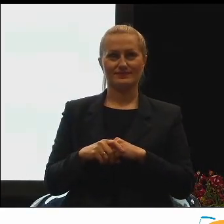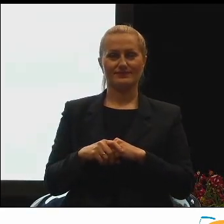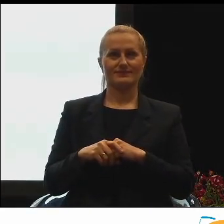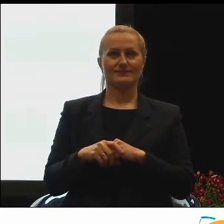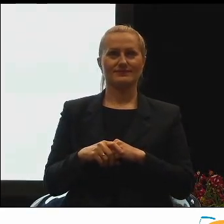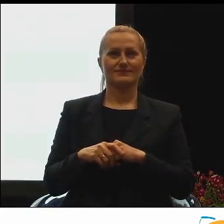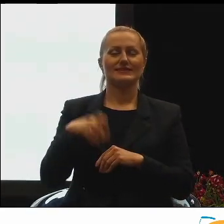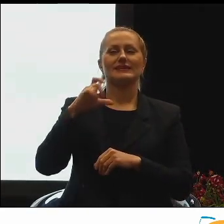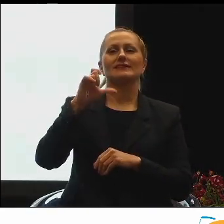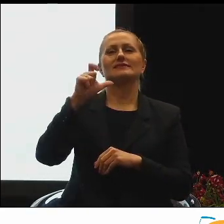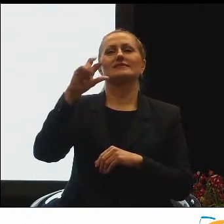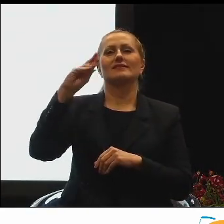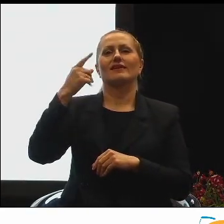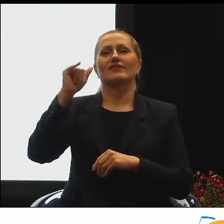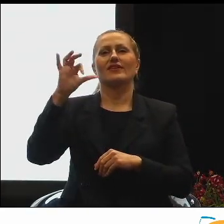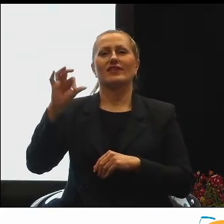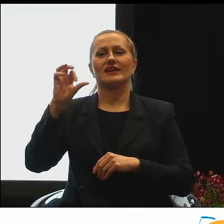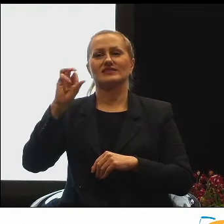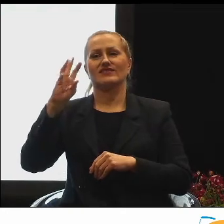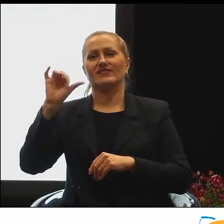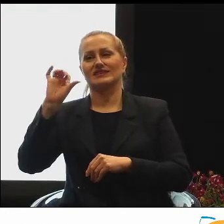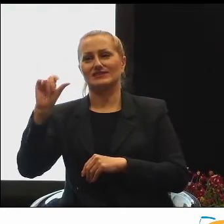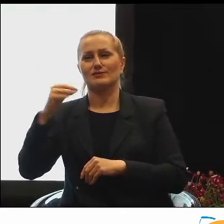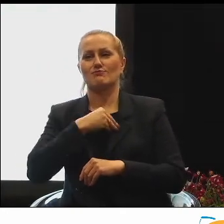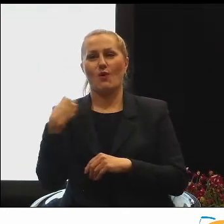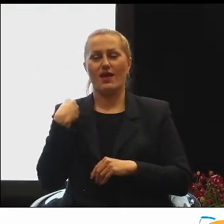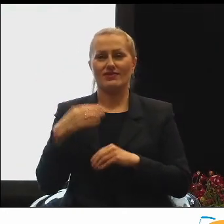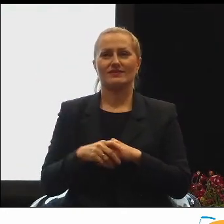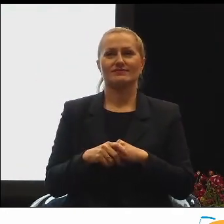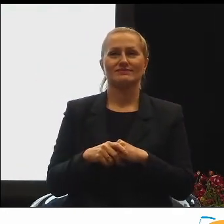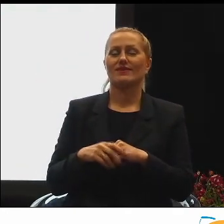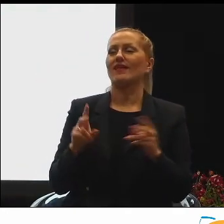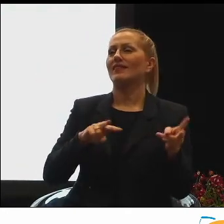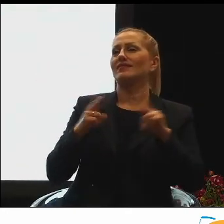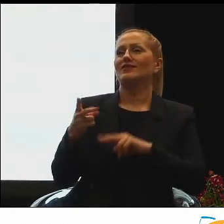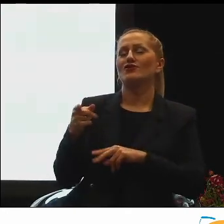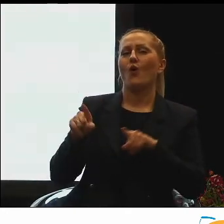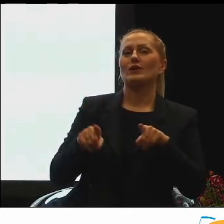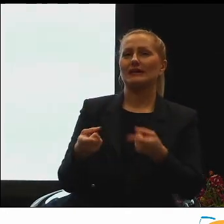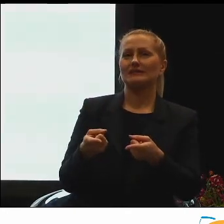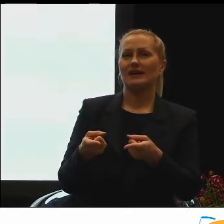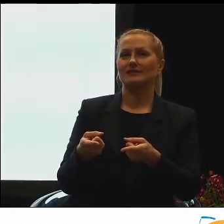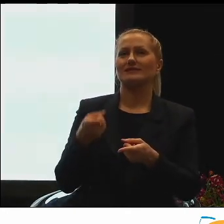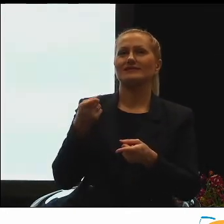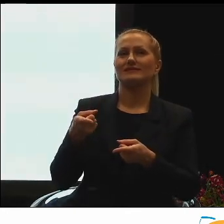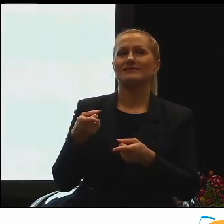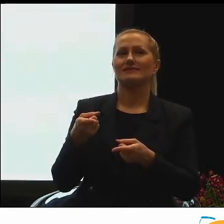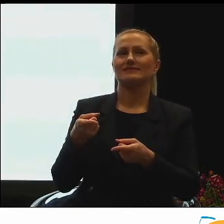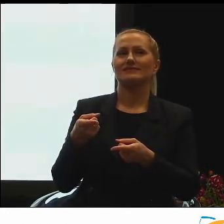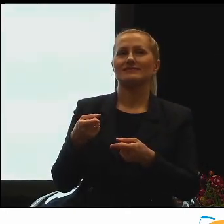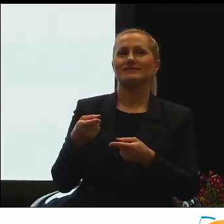I Credit Swiss Poland. Kolejna organizacja z wysoką.